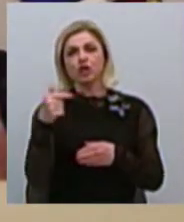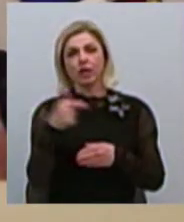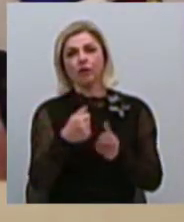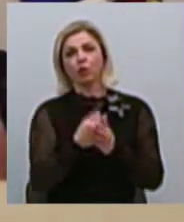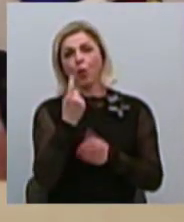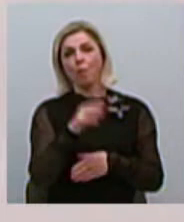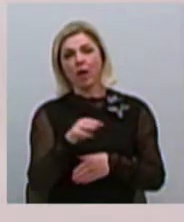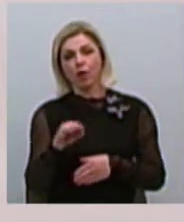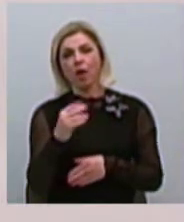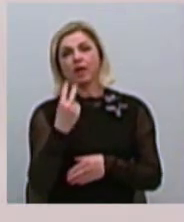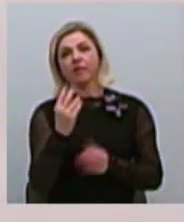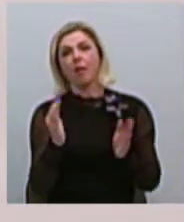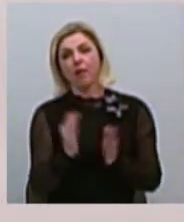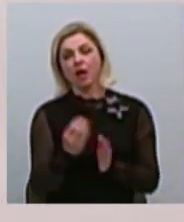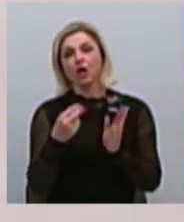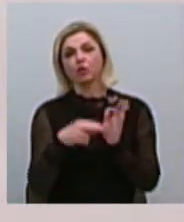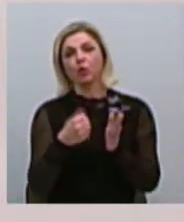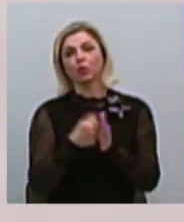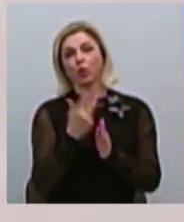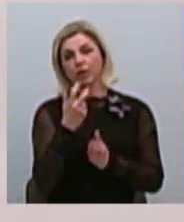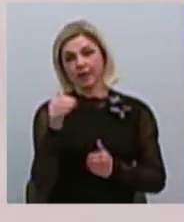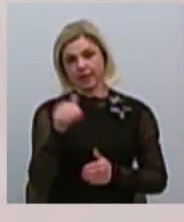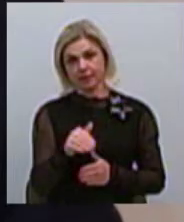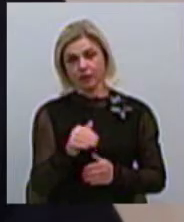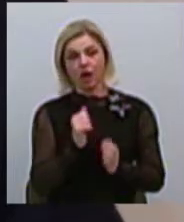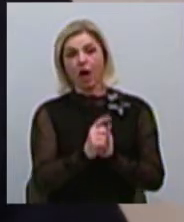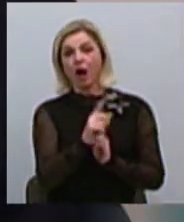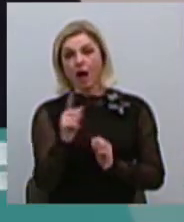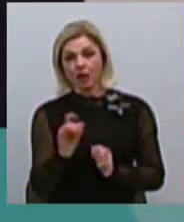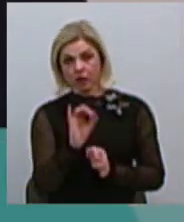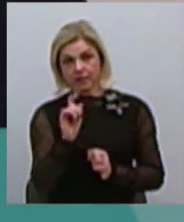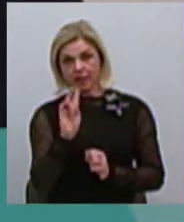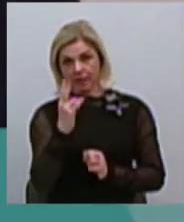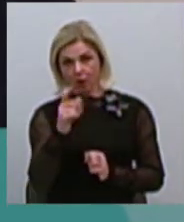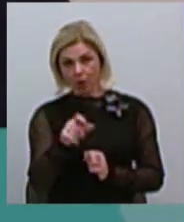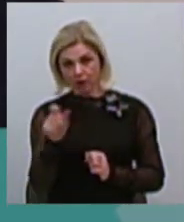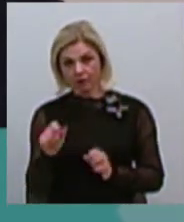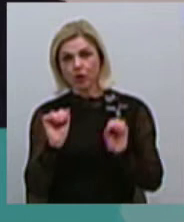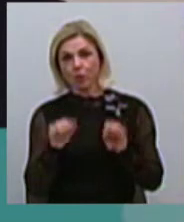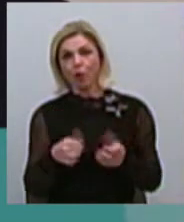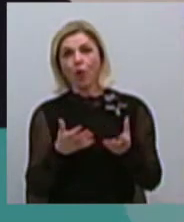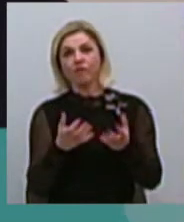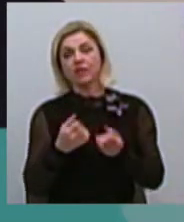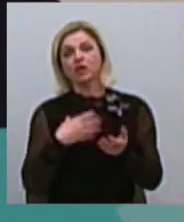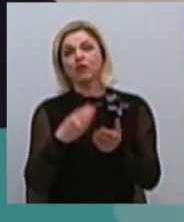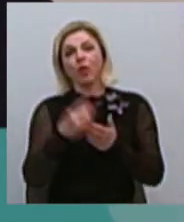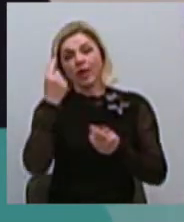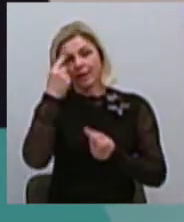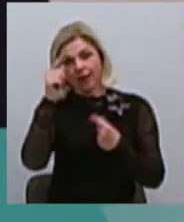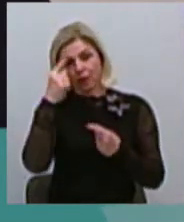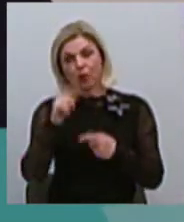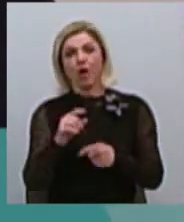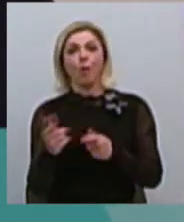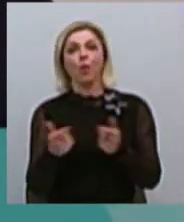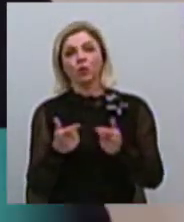малих, вартістю до 300 тисяч. Кожен з миколаївців зможе взяти свою ідею, підготувати